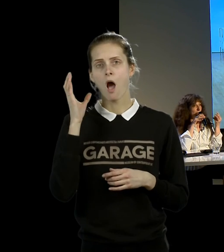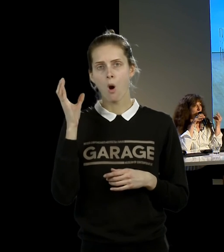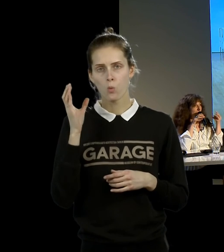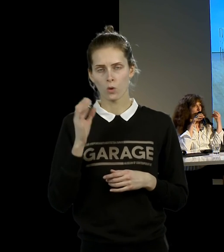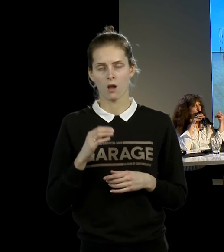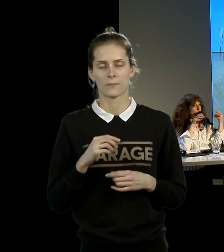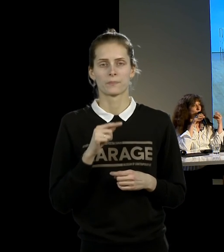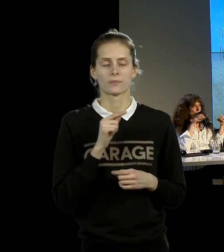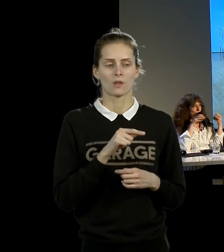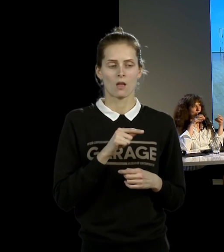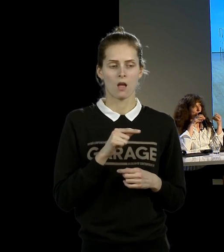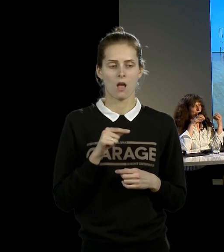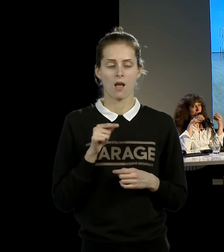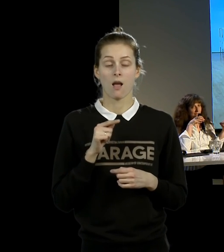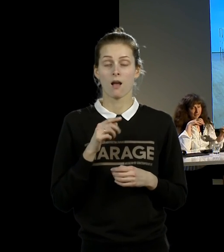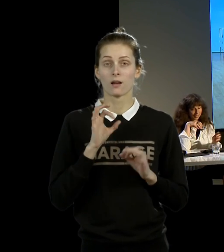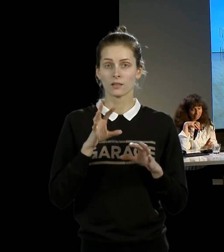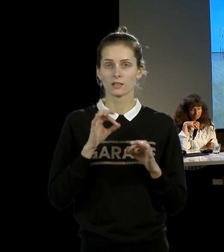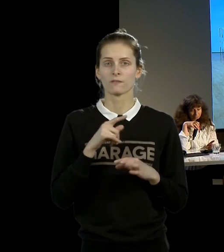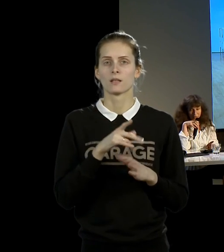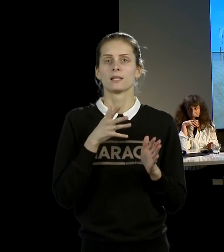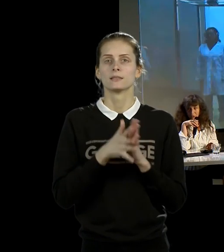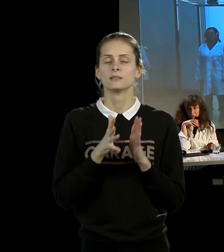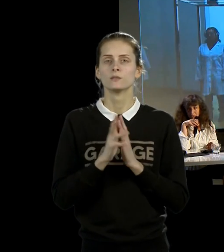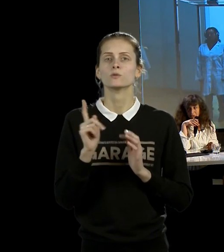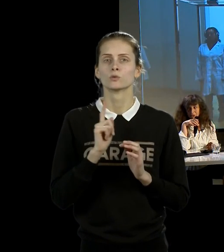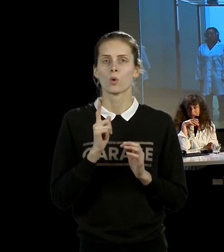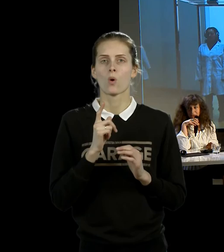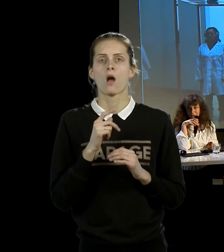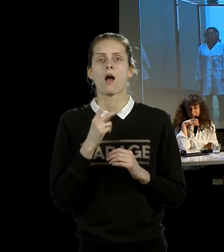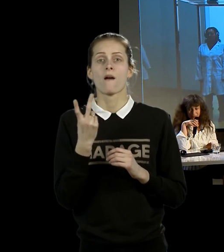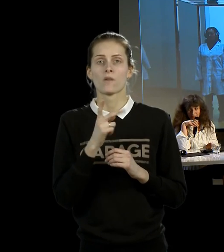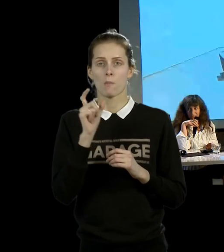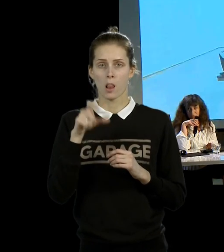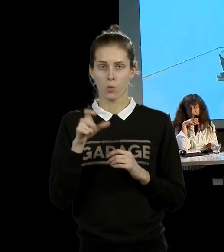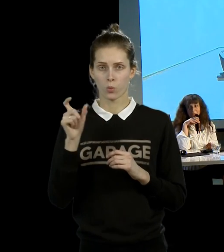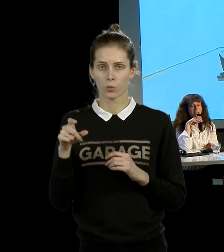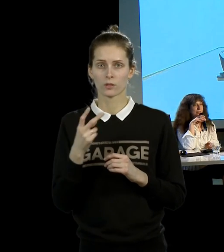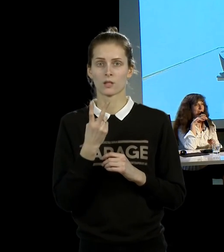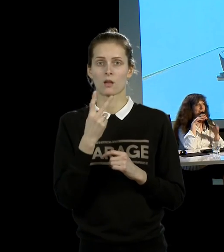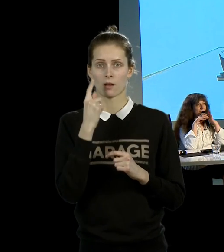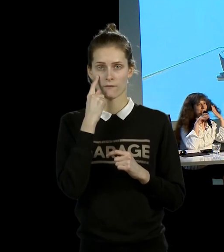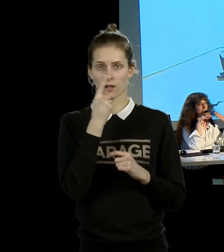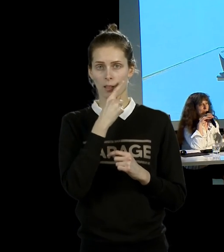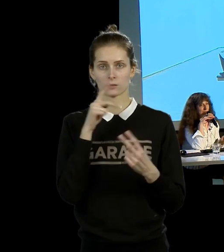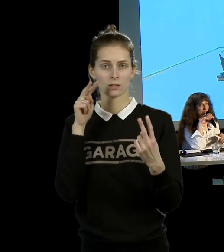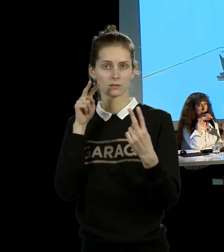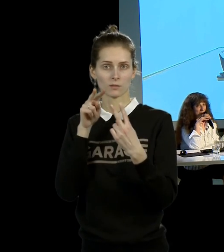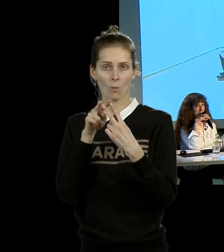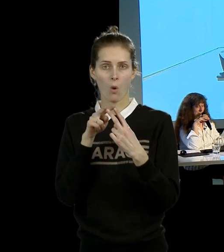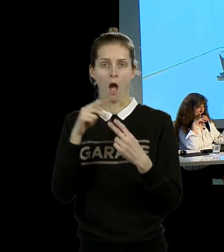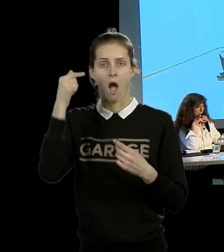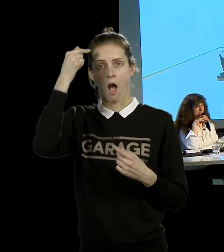в голове человека, когда он смотрит другому человеку в глаза. Правда, насколько я понимаю, никаких базовых исследований не было